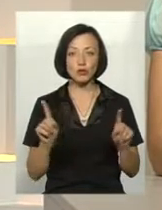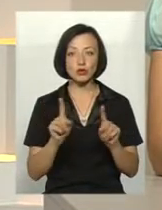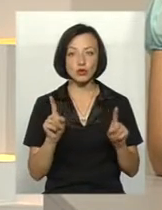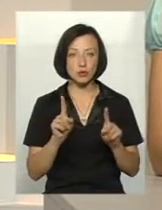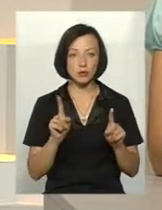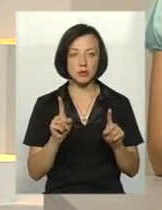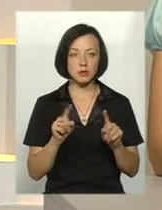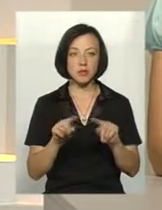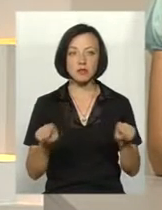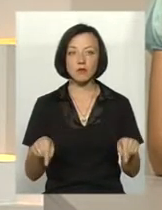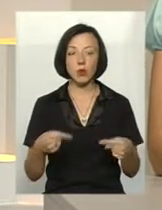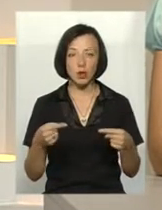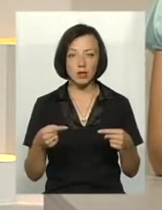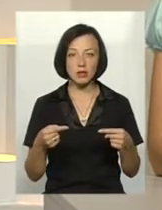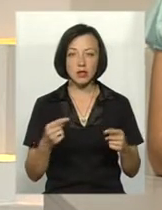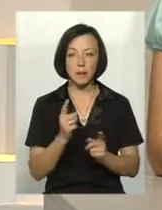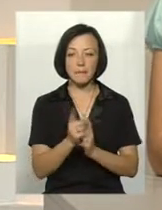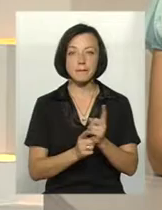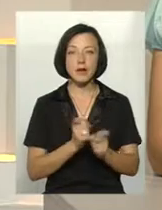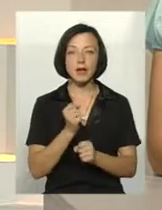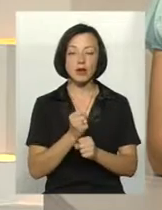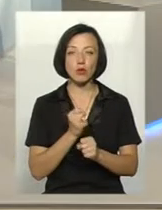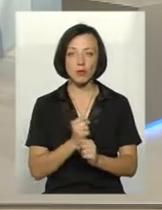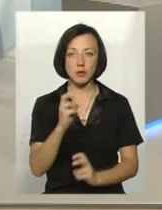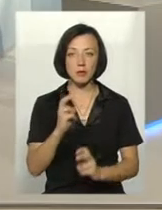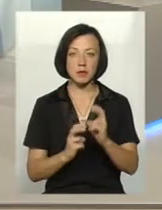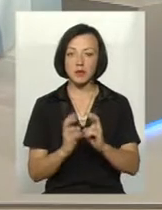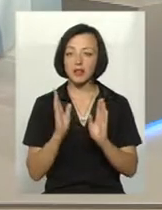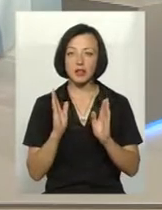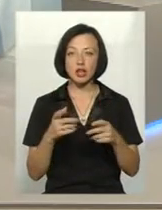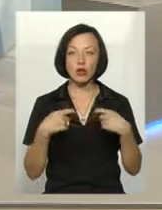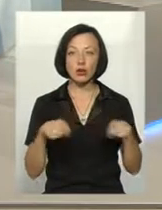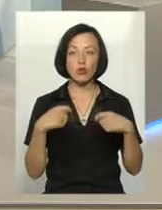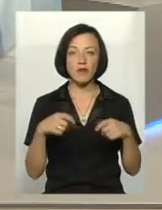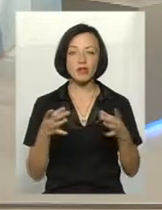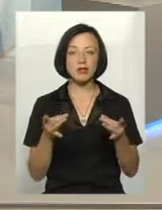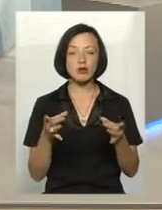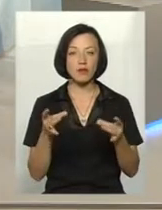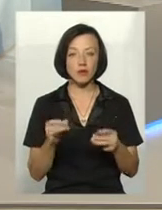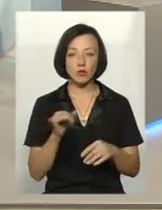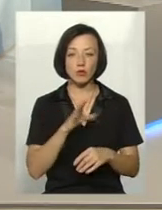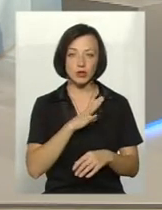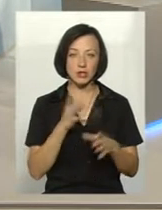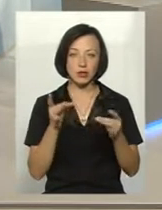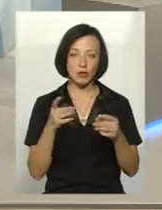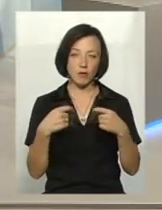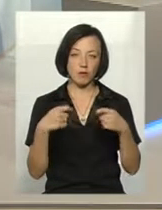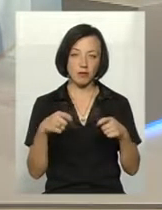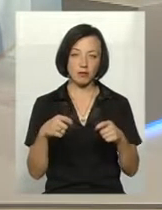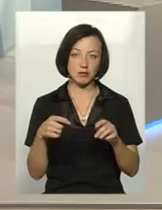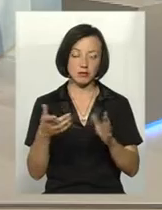створити переробні підприємства, а не лише торгувати сировиною, бути сировинним придатком.